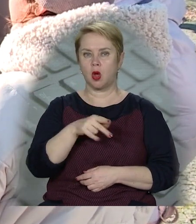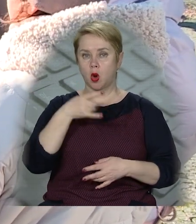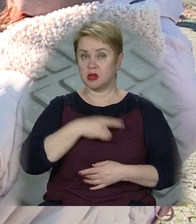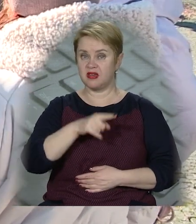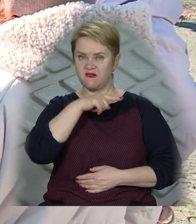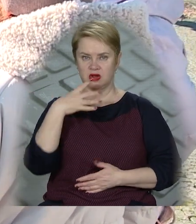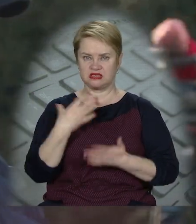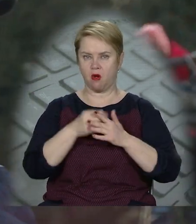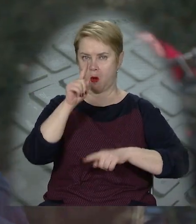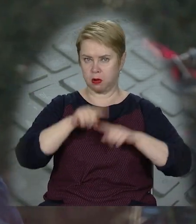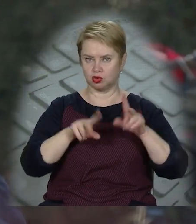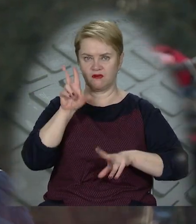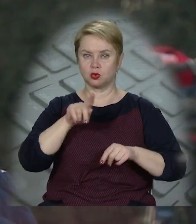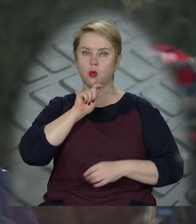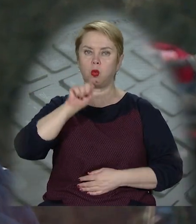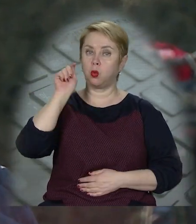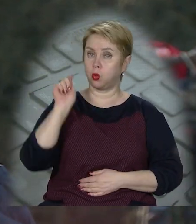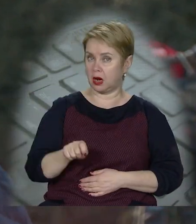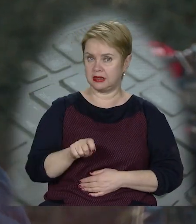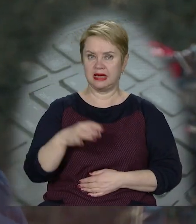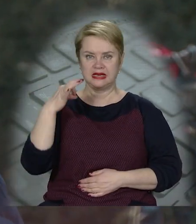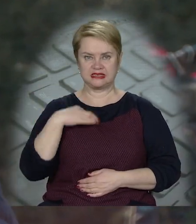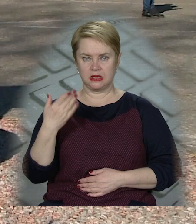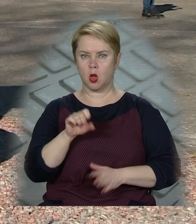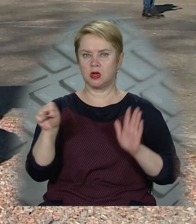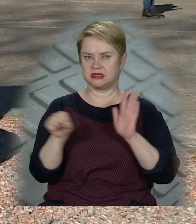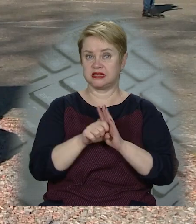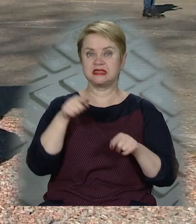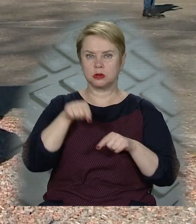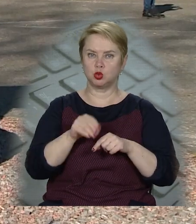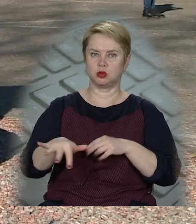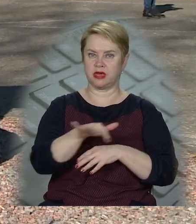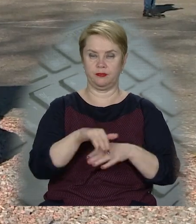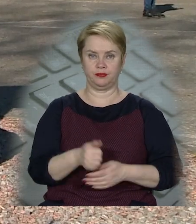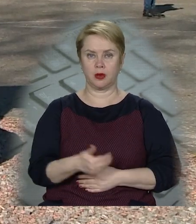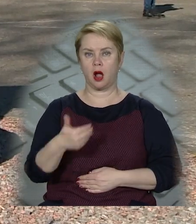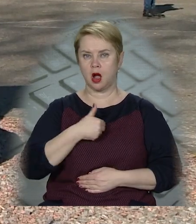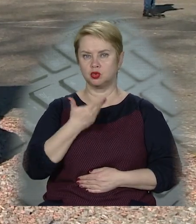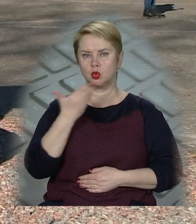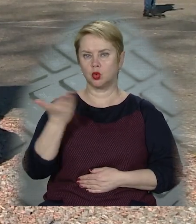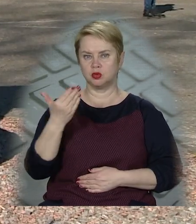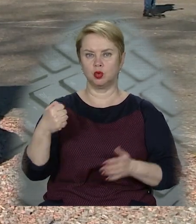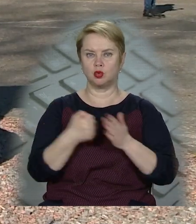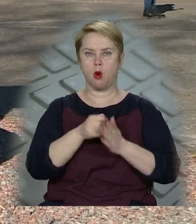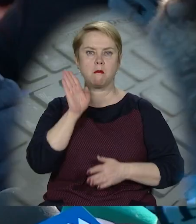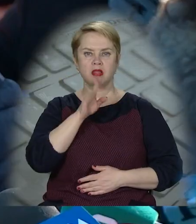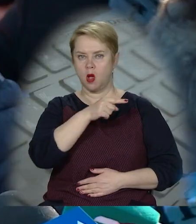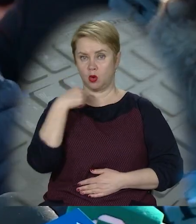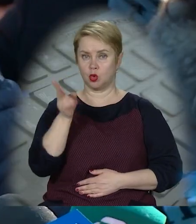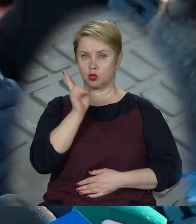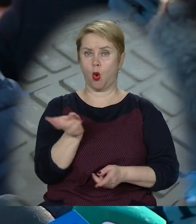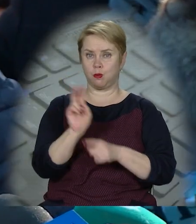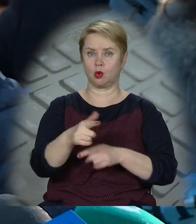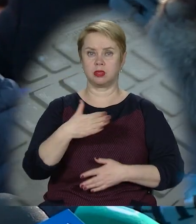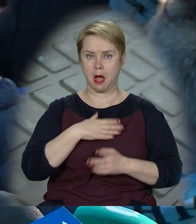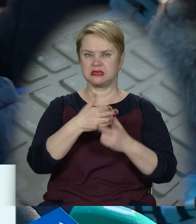Росії, але своєю батьківщиною вважає Україну. І син його загинув за цю землю. Хочу донести до матерів російських. Ті, хто